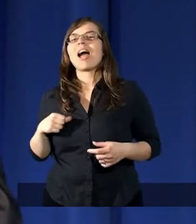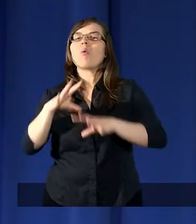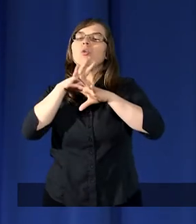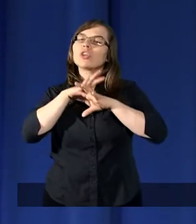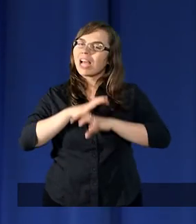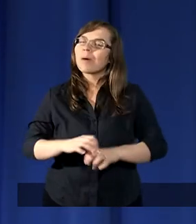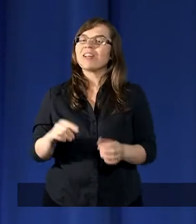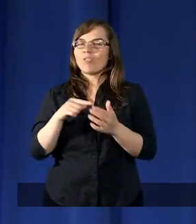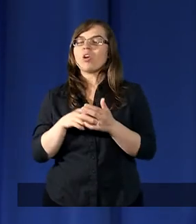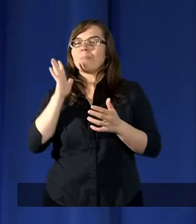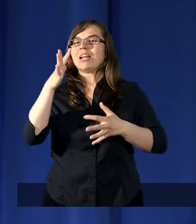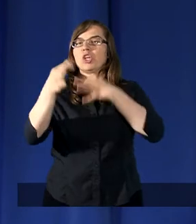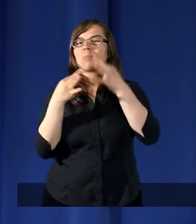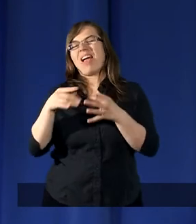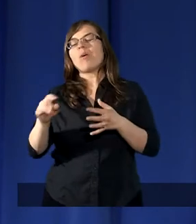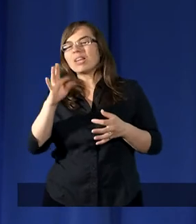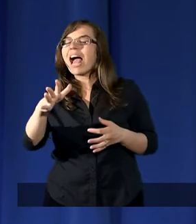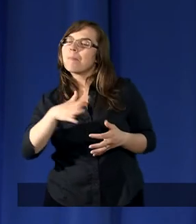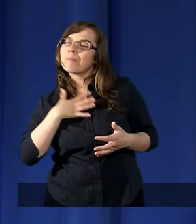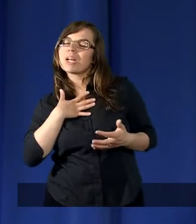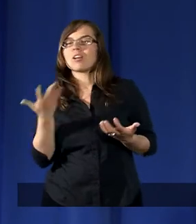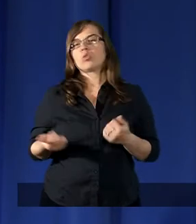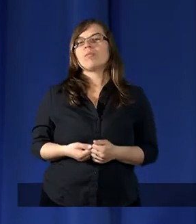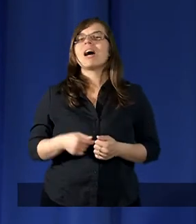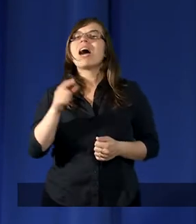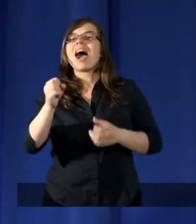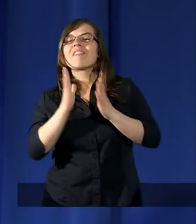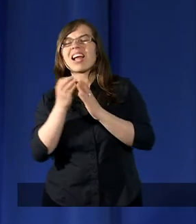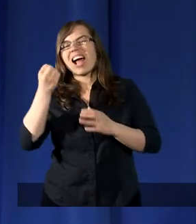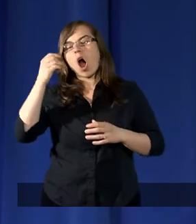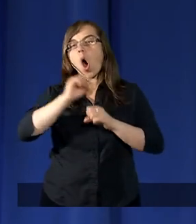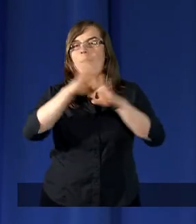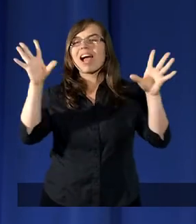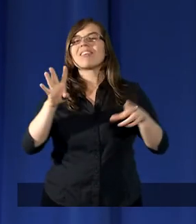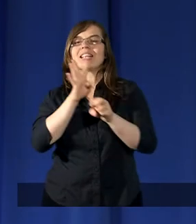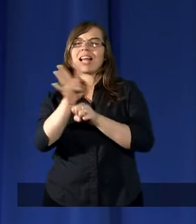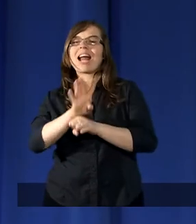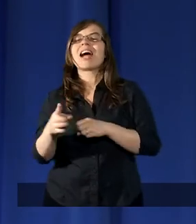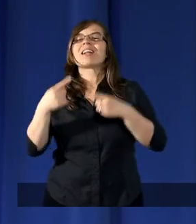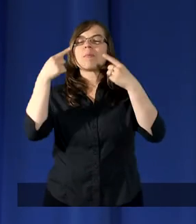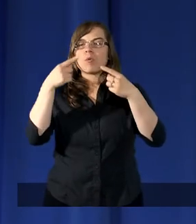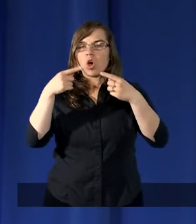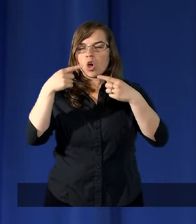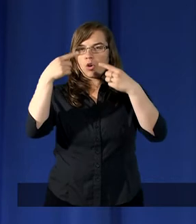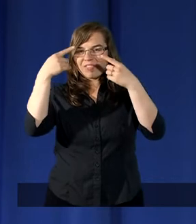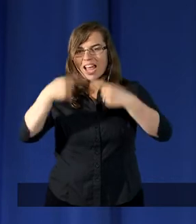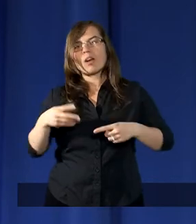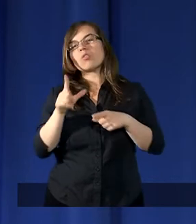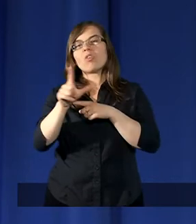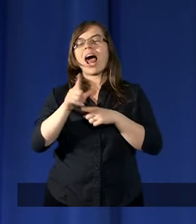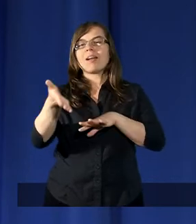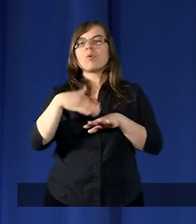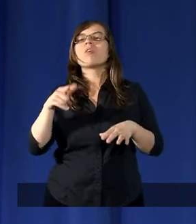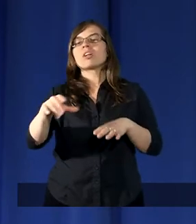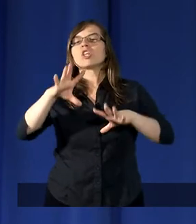cierpliwości. W księdze objawienia w rozdziale 14 wierszu 12, że tu jest